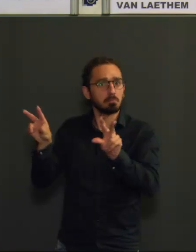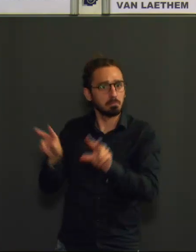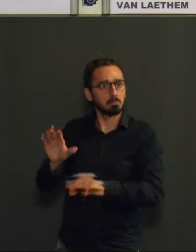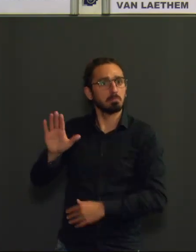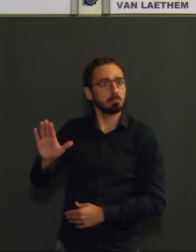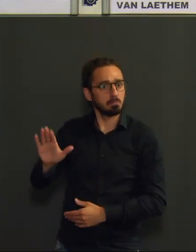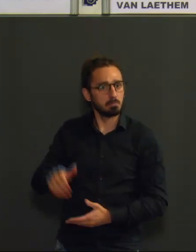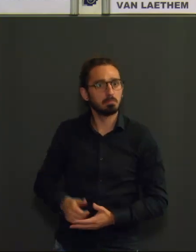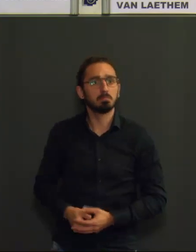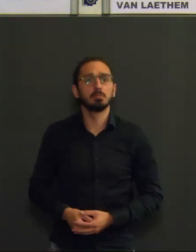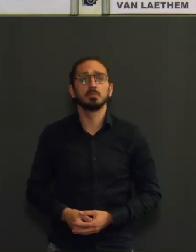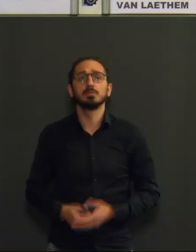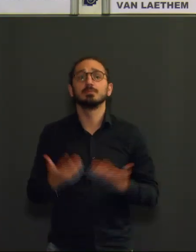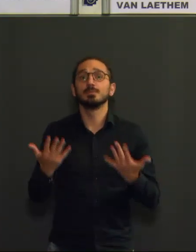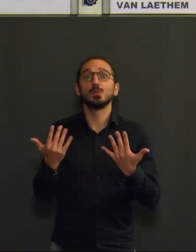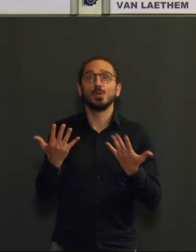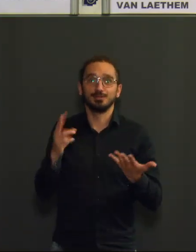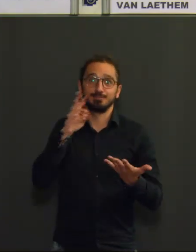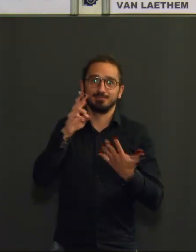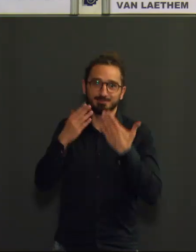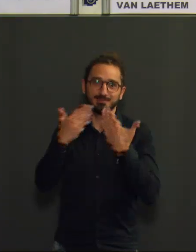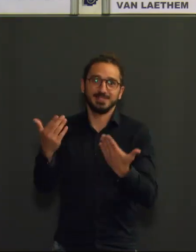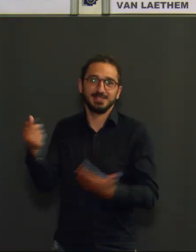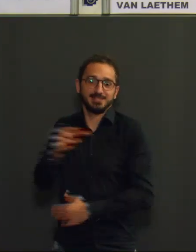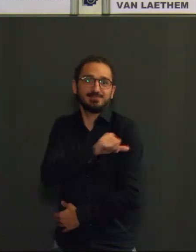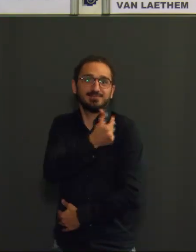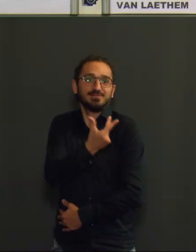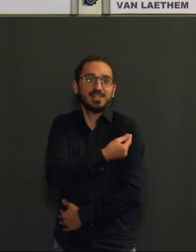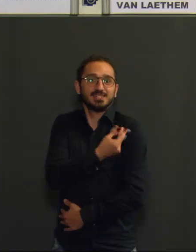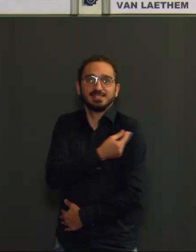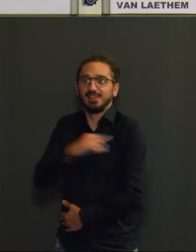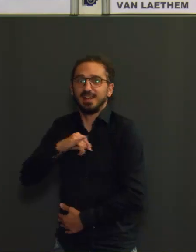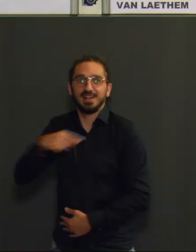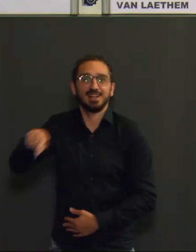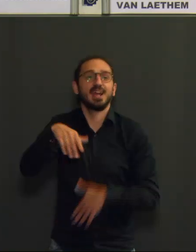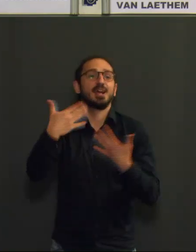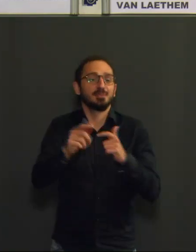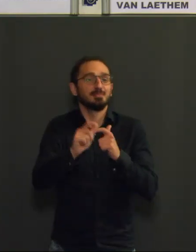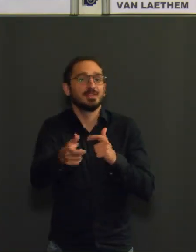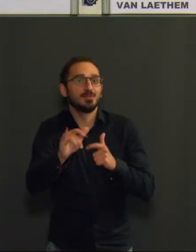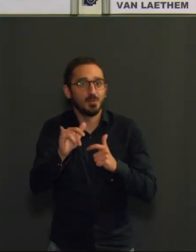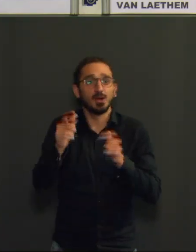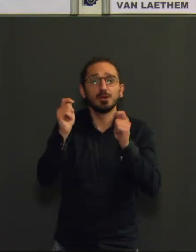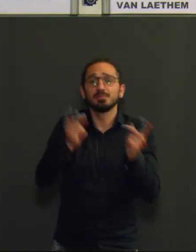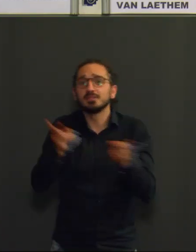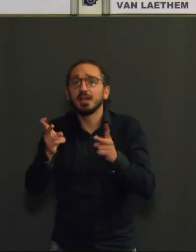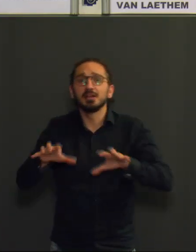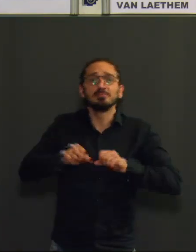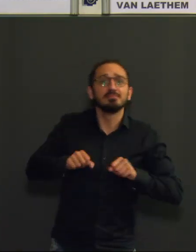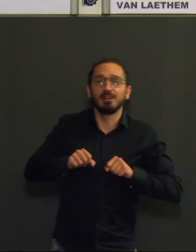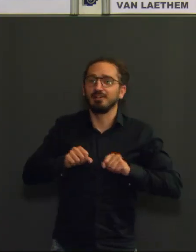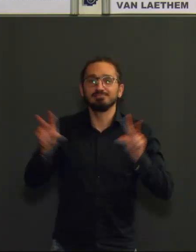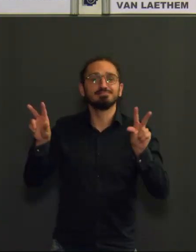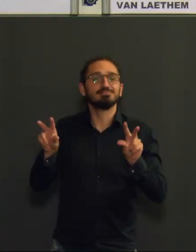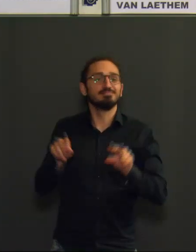vaccination et son impact sur les infections, même sur le portage tout simple du virus. A noter que pour une des